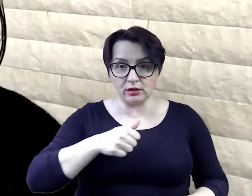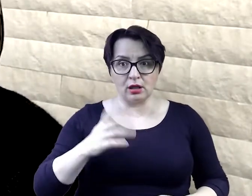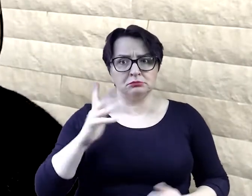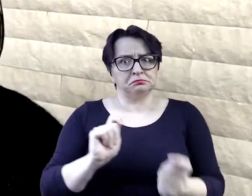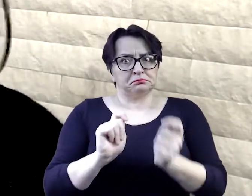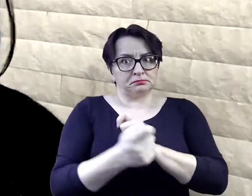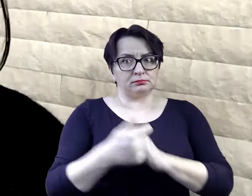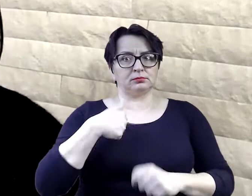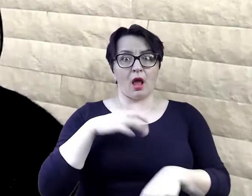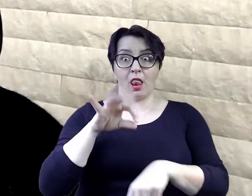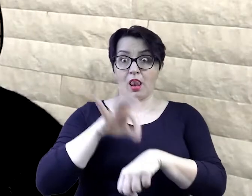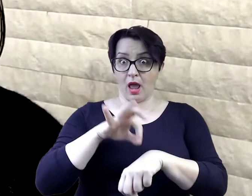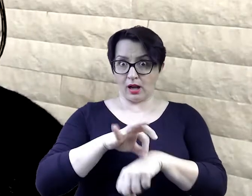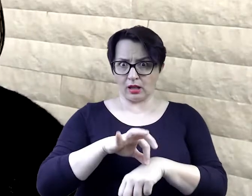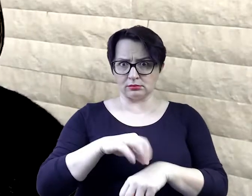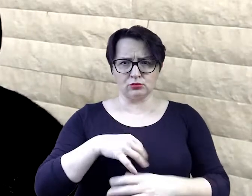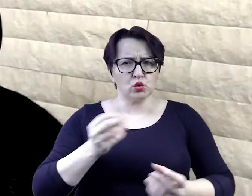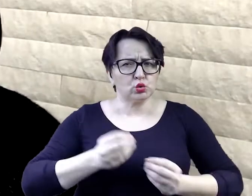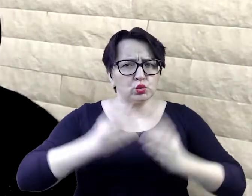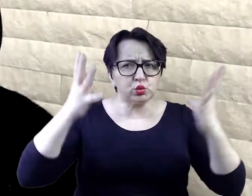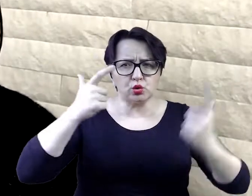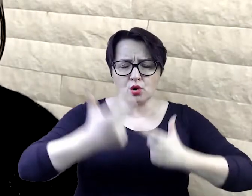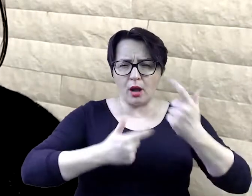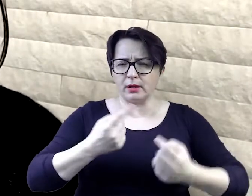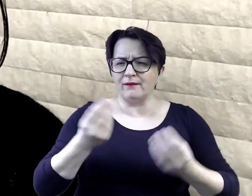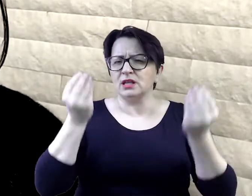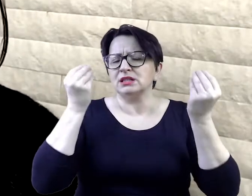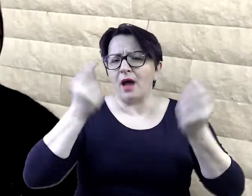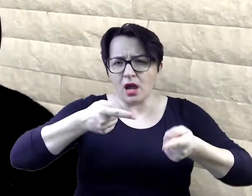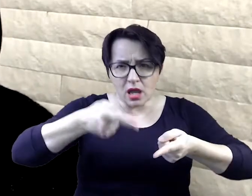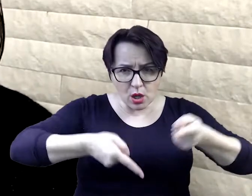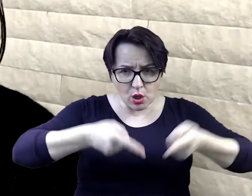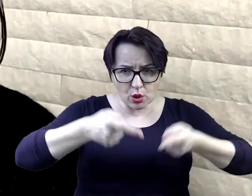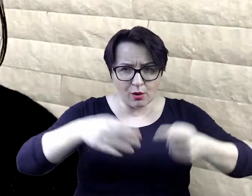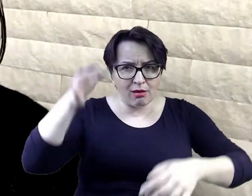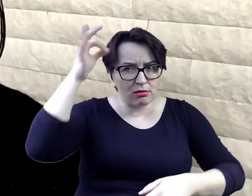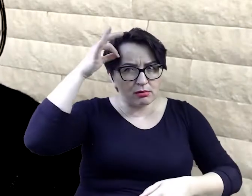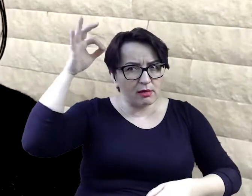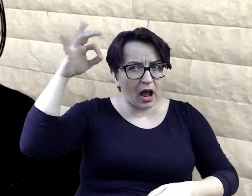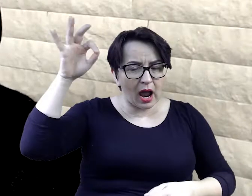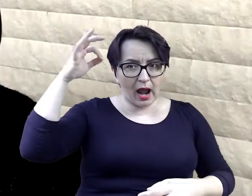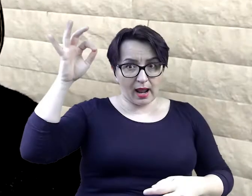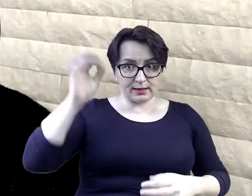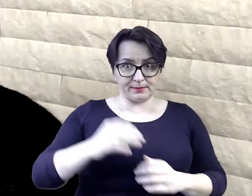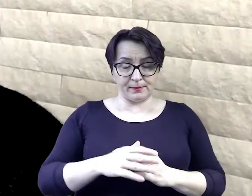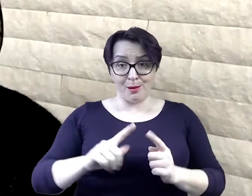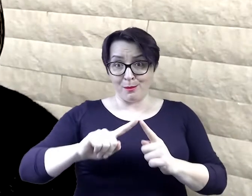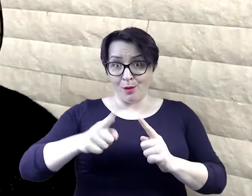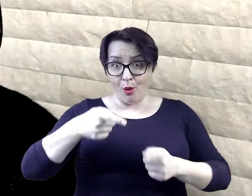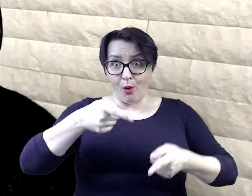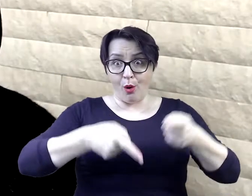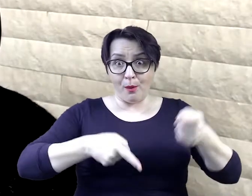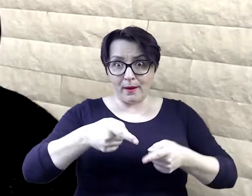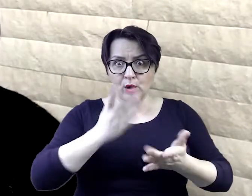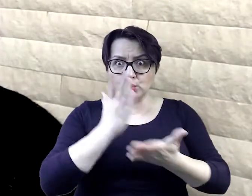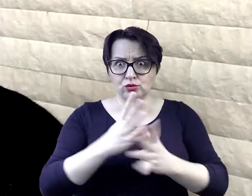cudotwórcę Z fenomenalnym talentem chirurgicznym Po przeprowadzonych operacjach Kilkunastu mieszkańców goleniowa